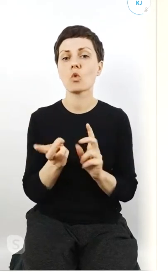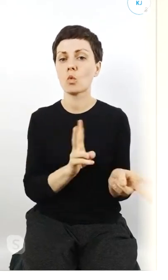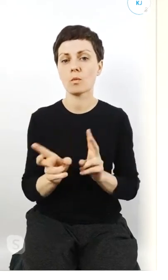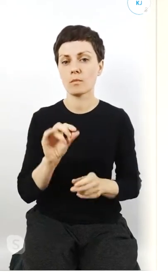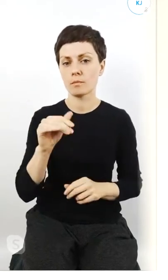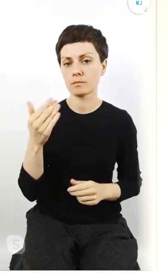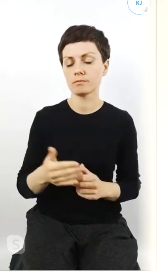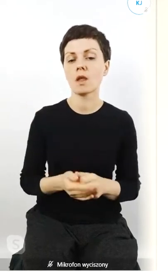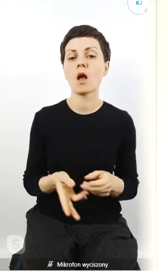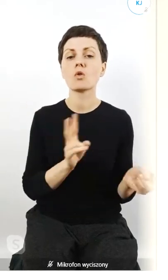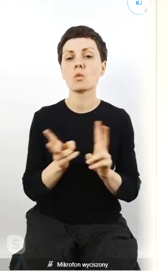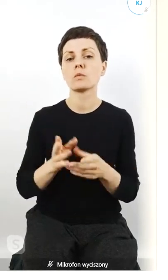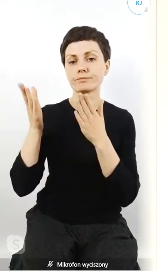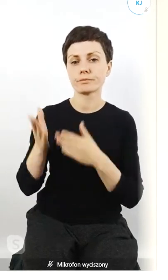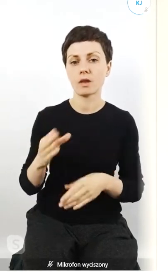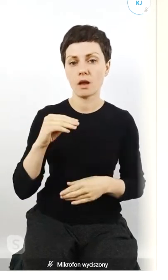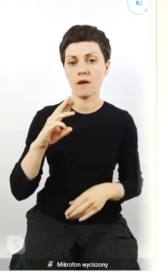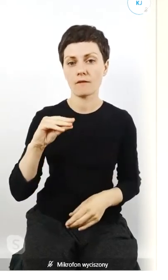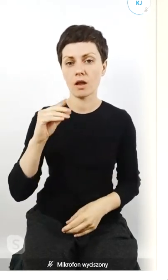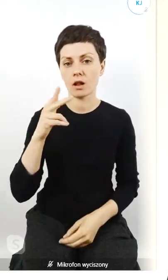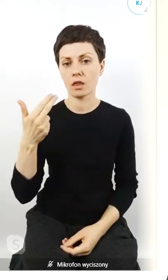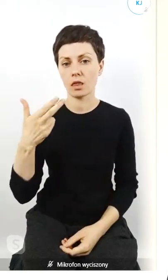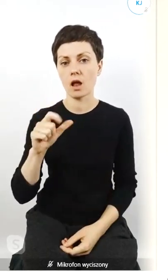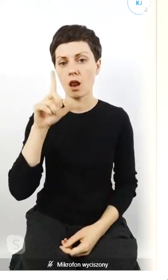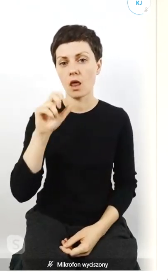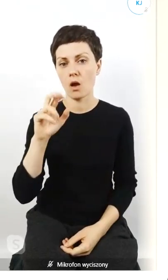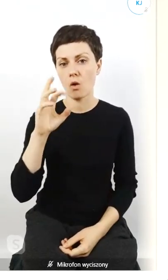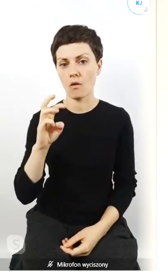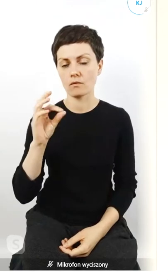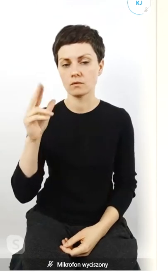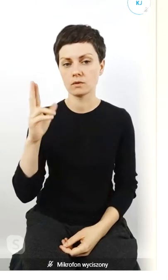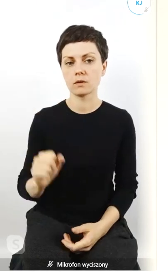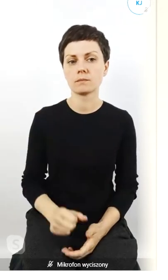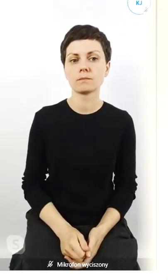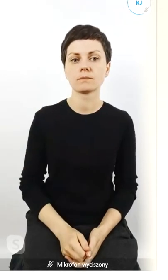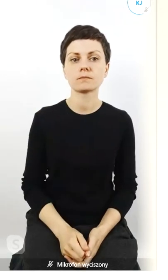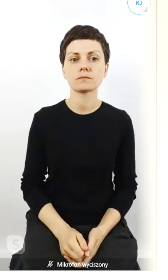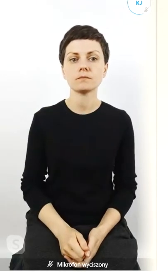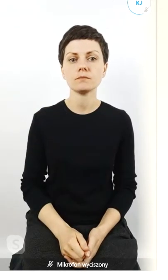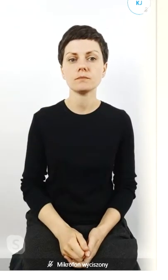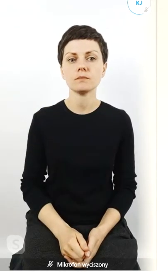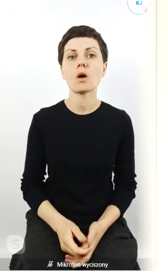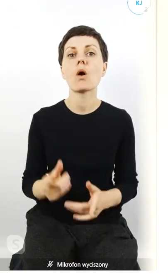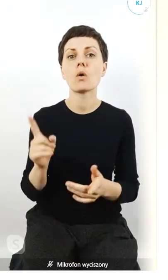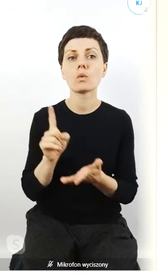Tłumaczką jest Ewelina Lachowska. O, jest Ola. Ola, powiedz.